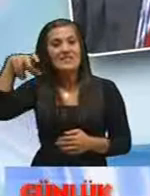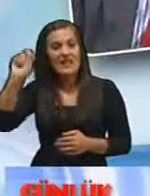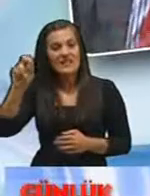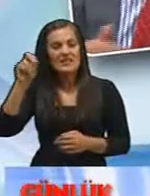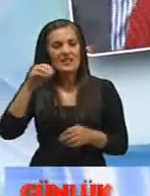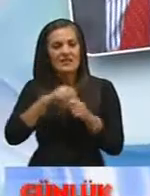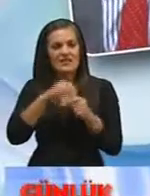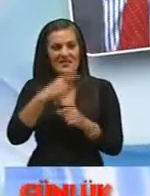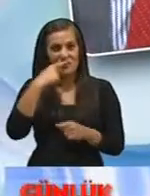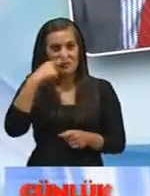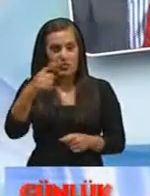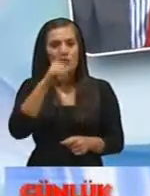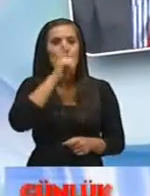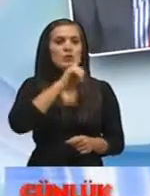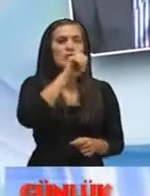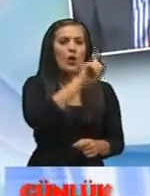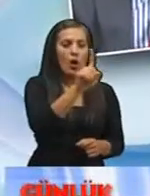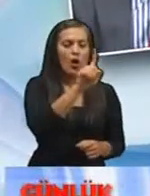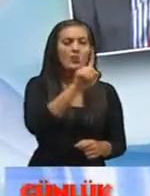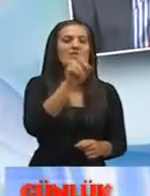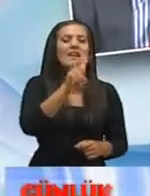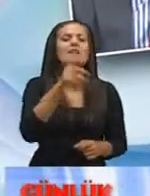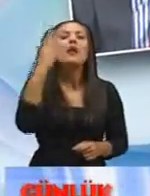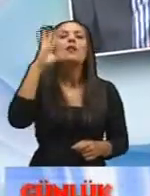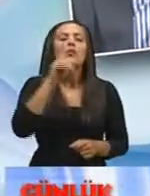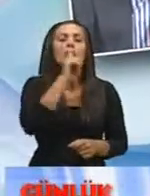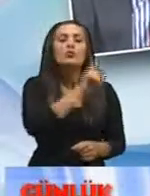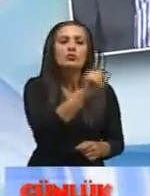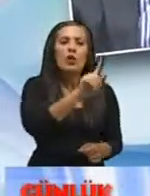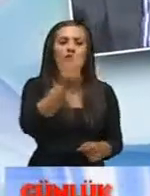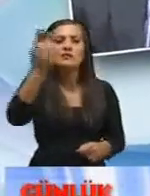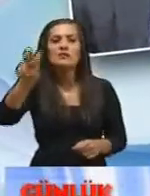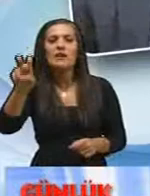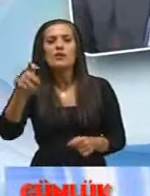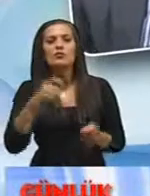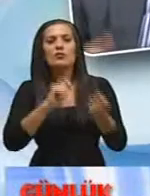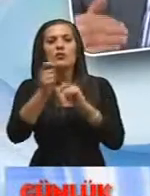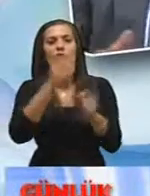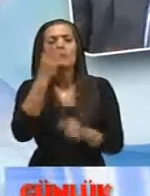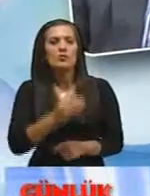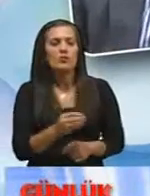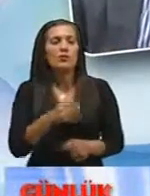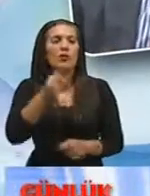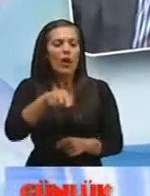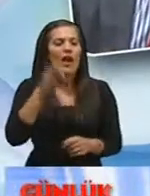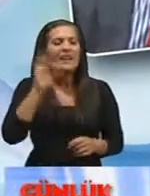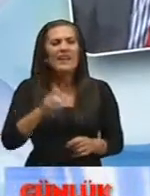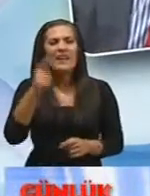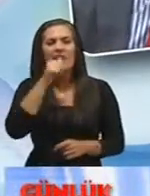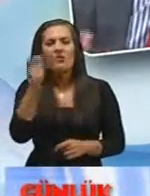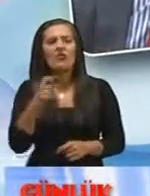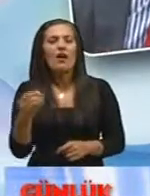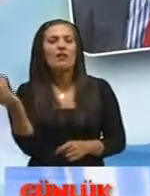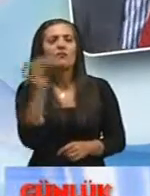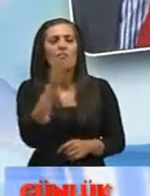tabirini kullanınca 118 olarak algılamıyor 118'ini kullanmış oluyor oradan direkt itfaiye düşüyor ve